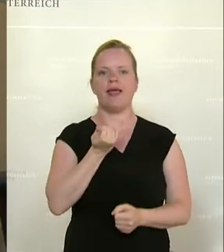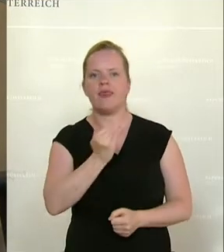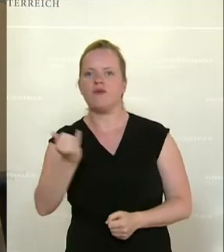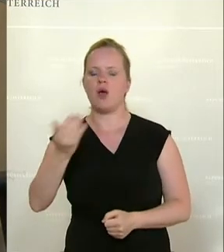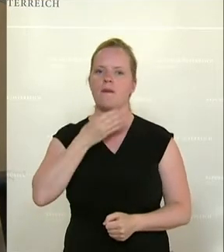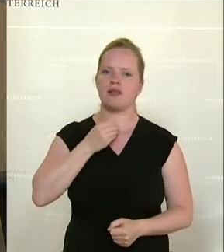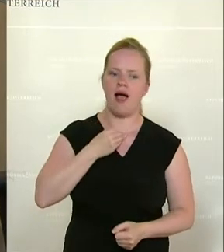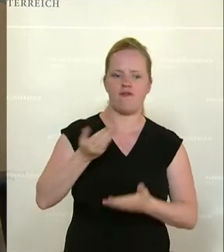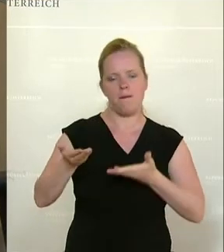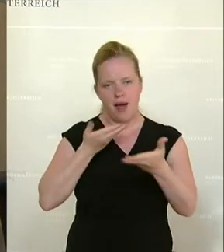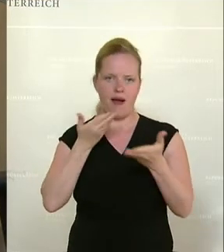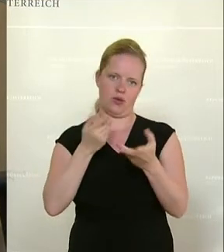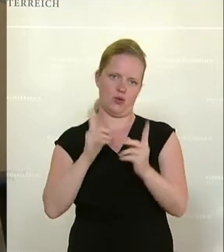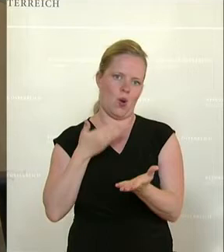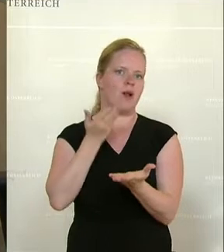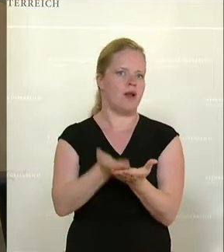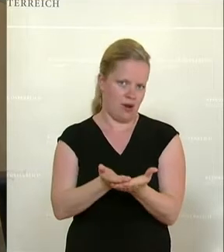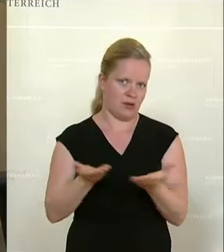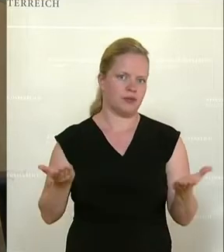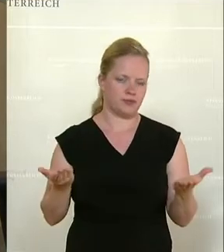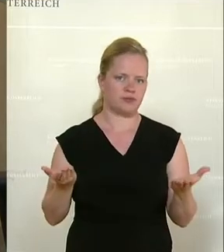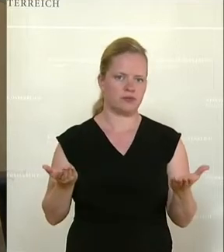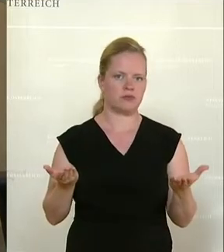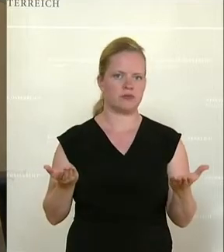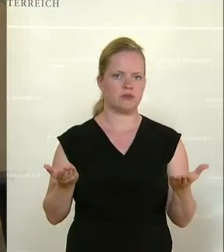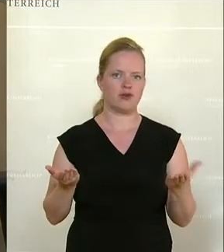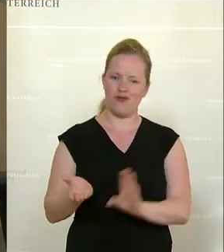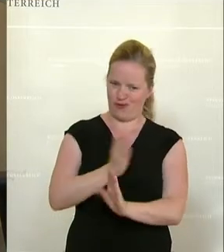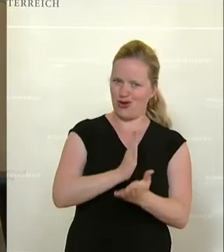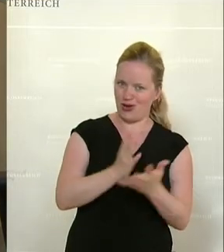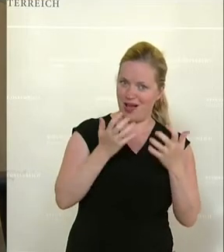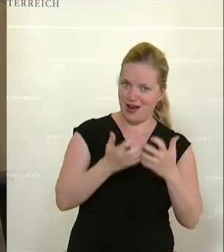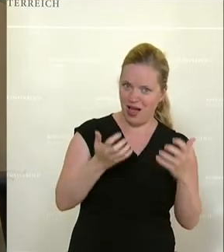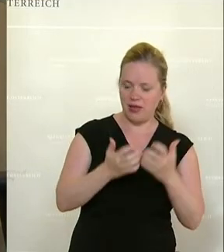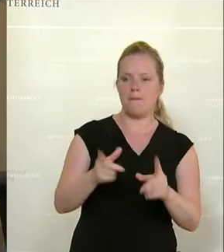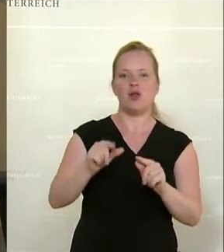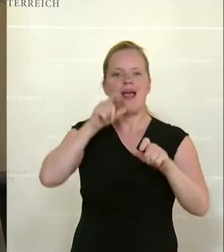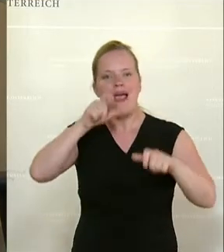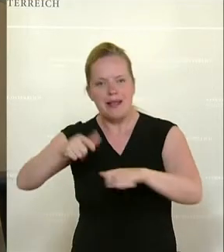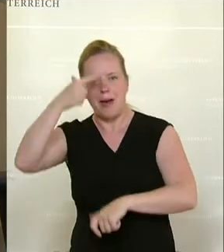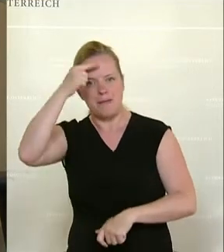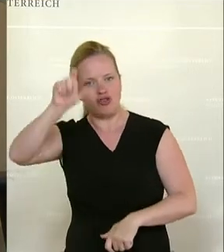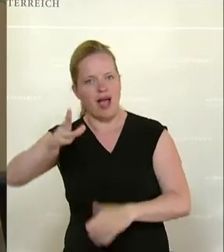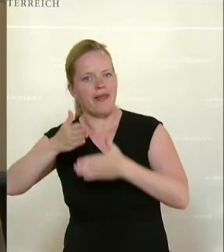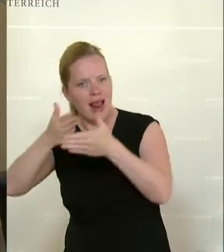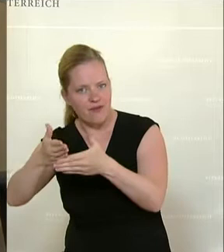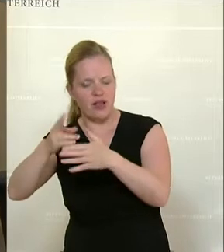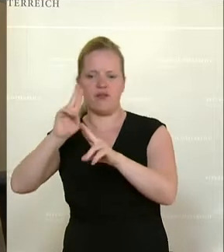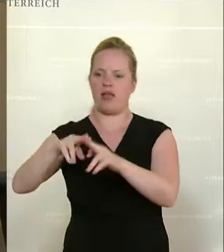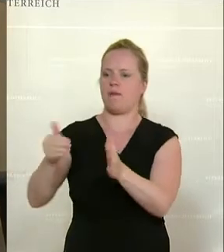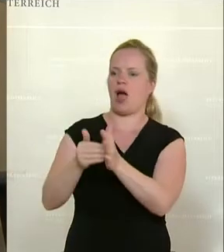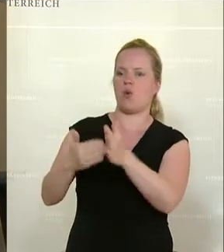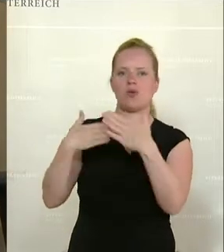Bedarfe beratend zur Seite stehen. So kann, das habe ich gerade ausgeführt, zum Beispiel älteren Menschen geholfen werden, wenn sie Angebote zur Unterstützung